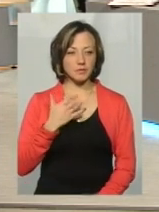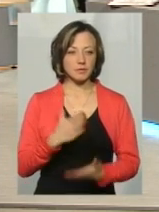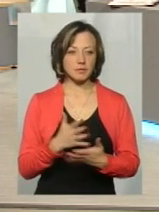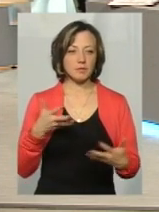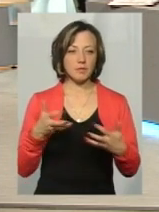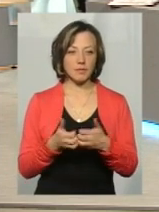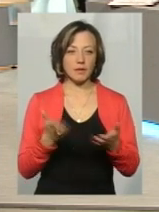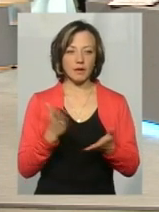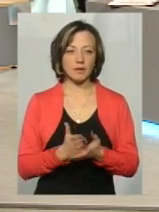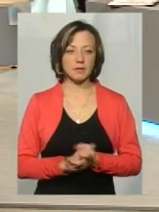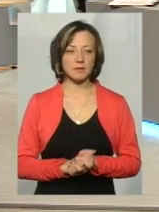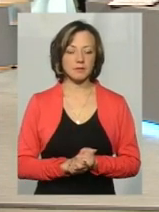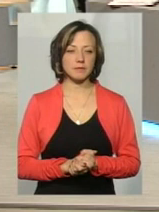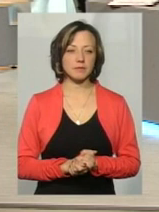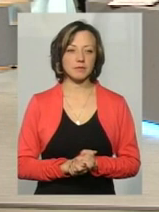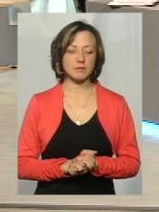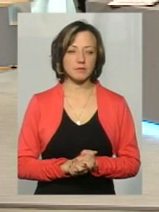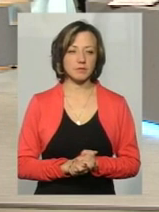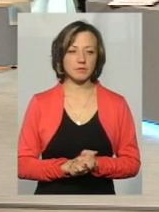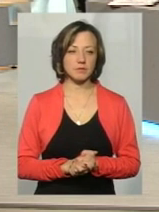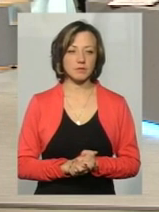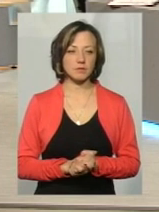якийсь. Доброго вечора.